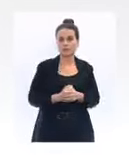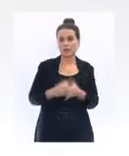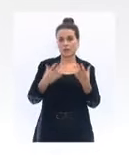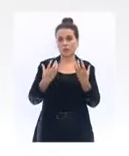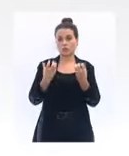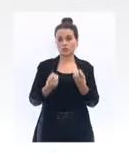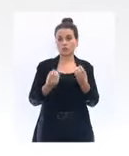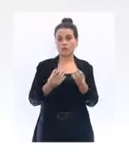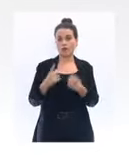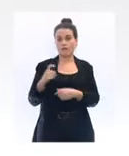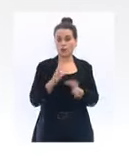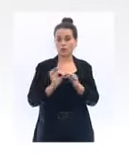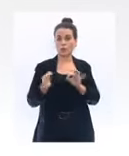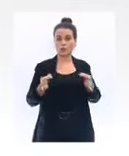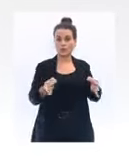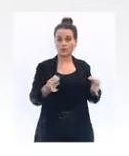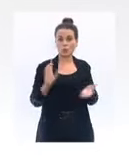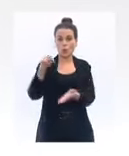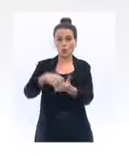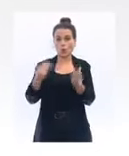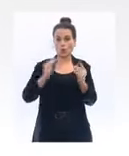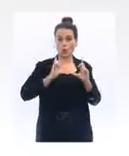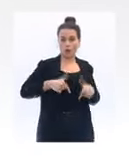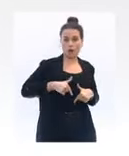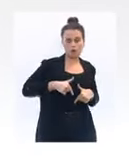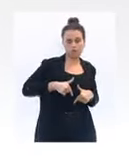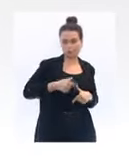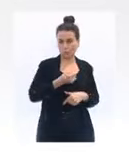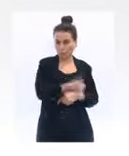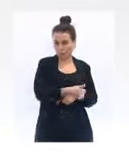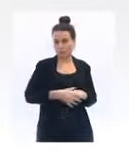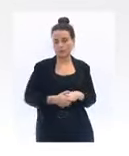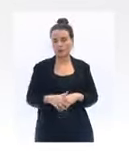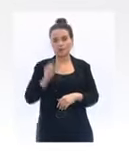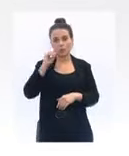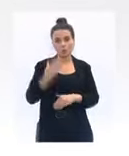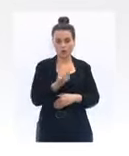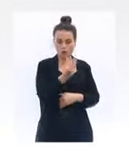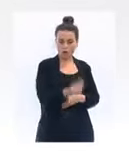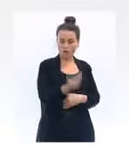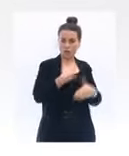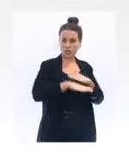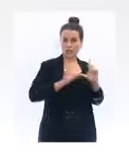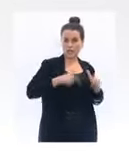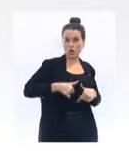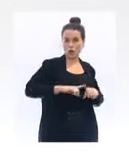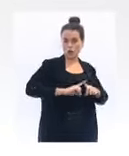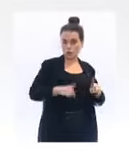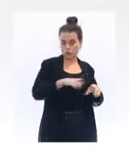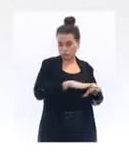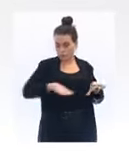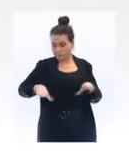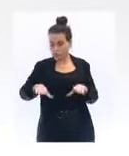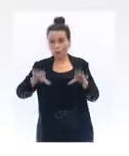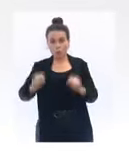peuvent exister se passent en dehors de l'établissement scolaire. Autrement dit, il faut bien se dire que lorsque les enfants ne sont pas à l'école, ils ont des activités qui